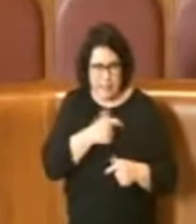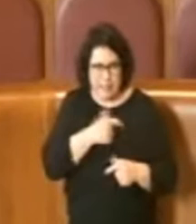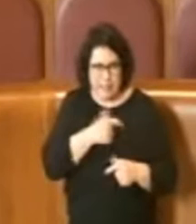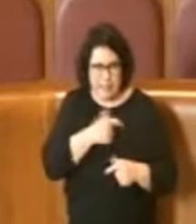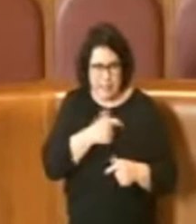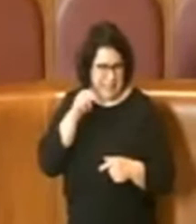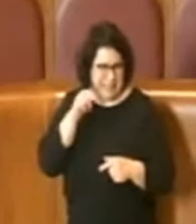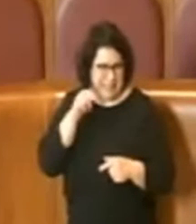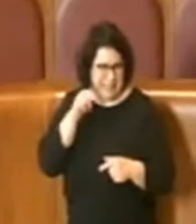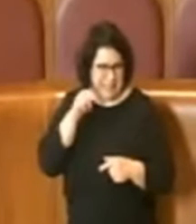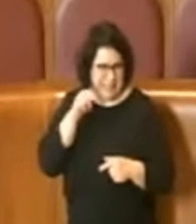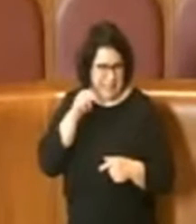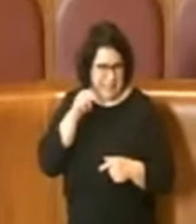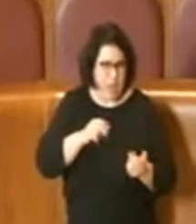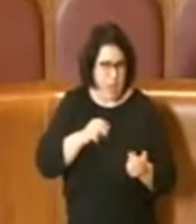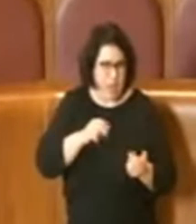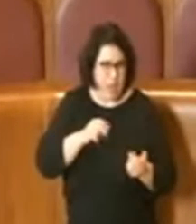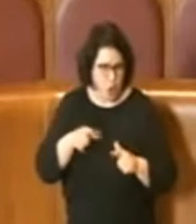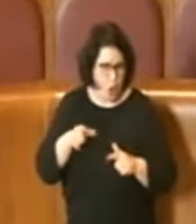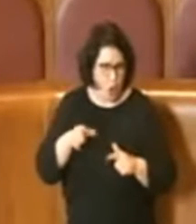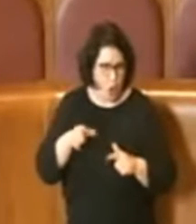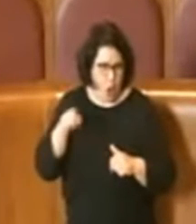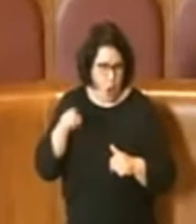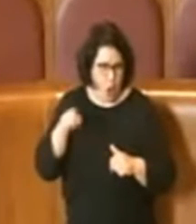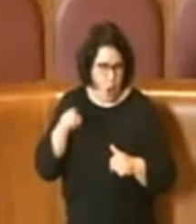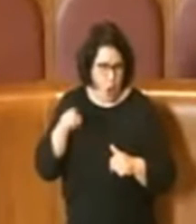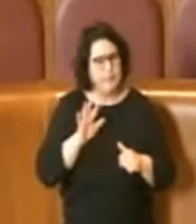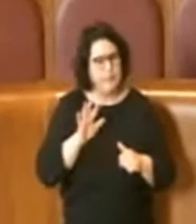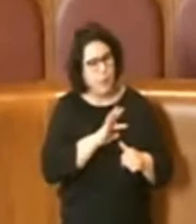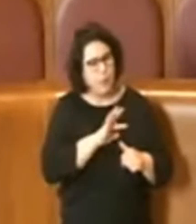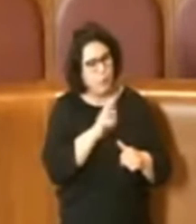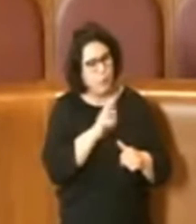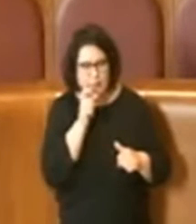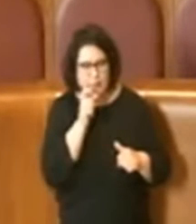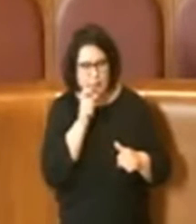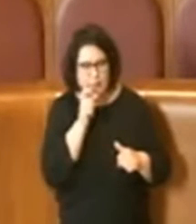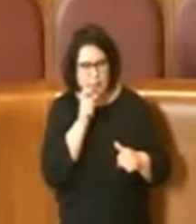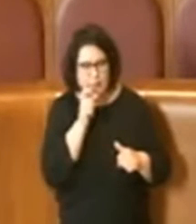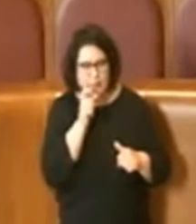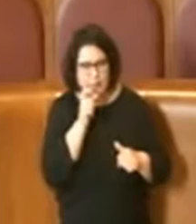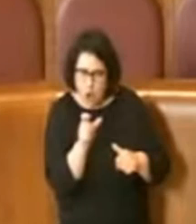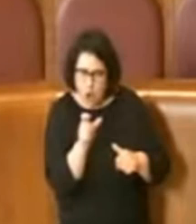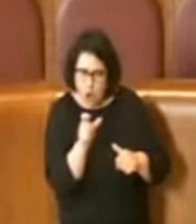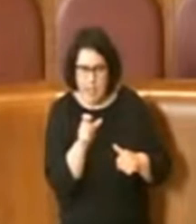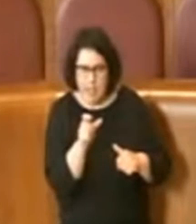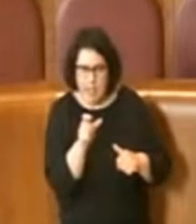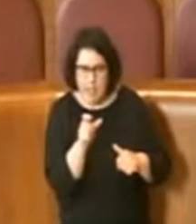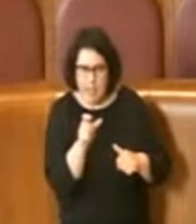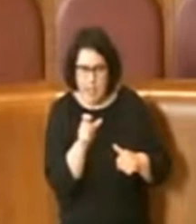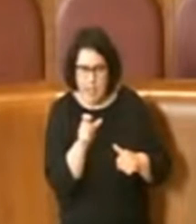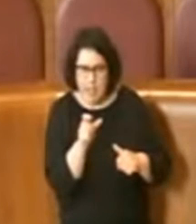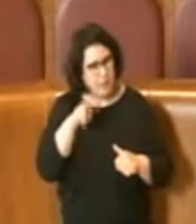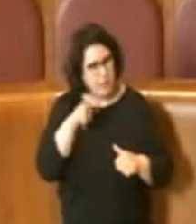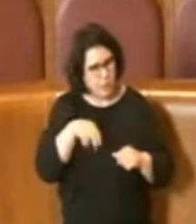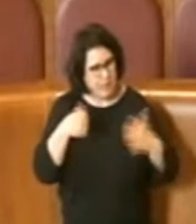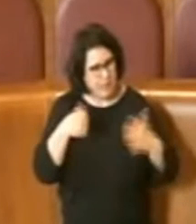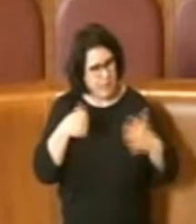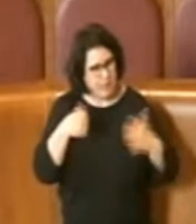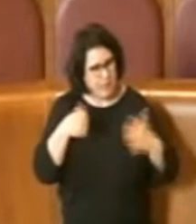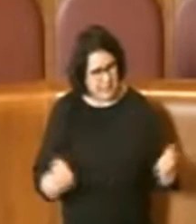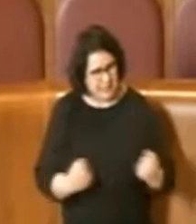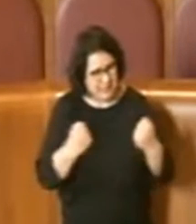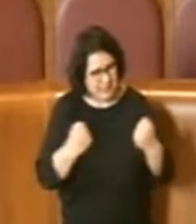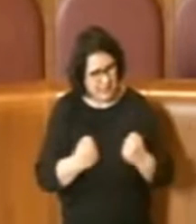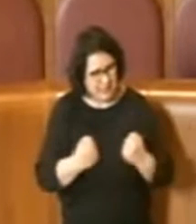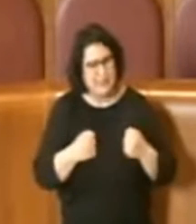Io quindi vorrei invece dire che quella parolina con cui la nostra sindaca ha condotto la campagna elettorale nel 2016, cioè la